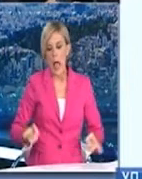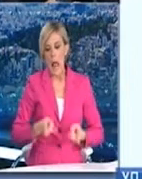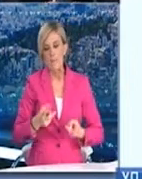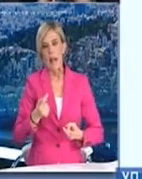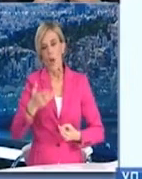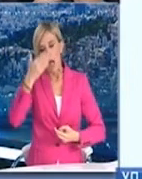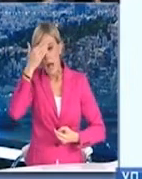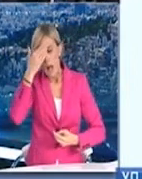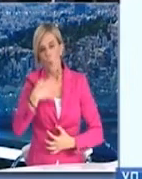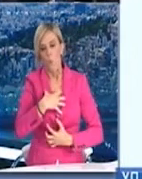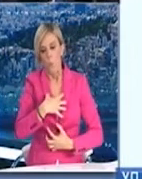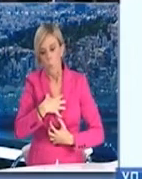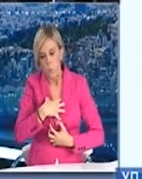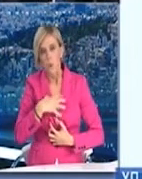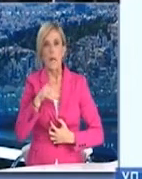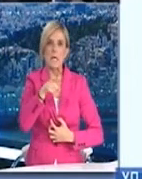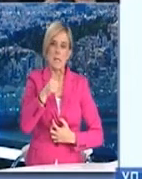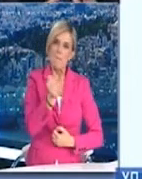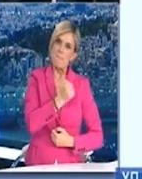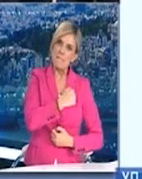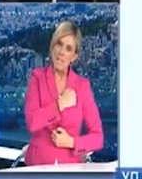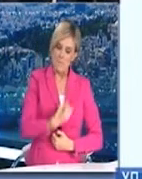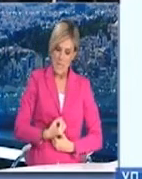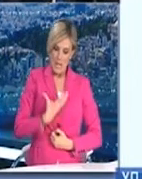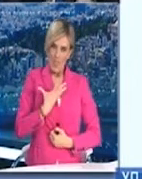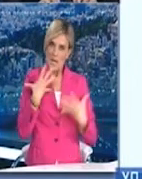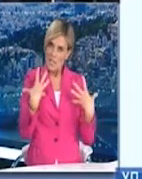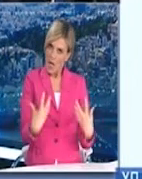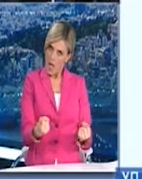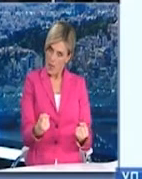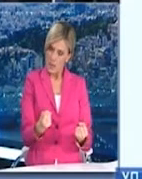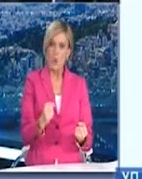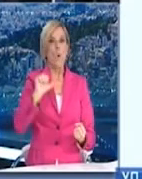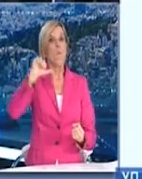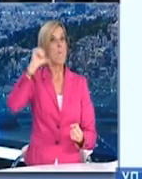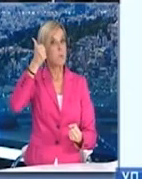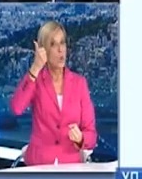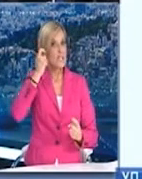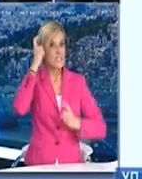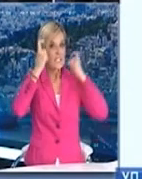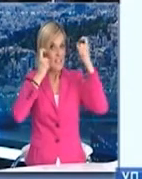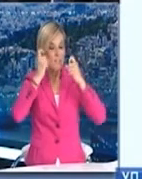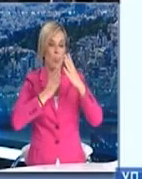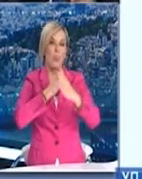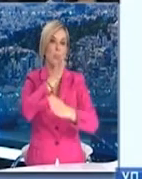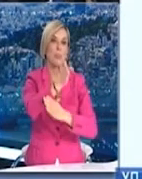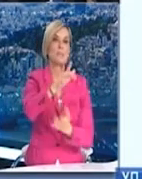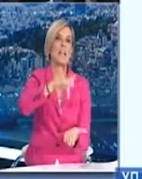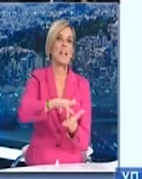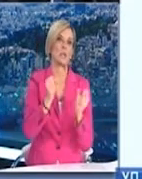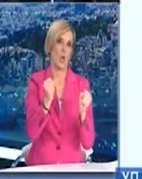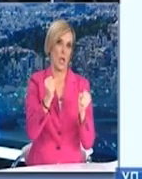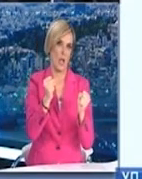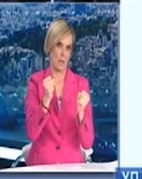ή καθόλου συμπτώματα, με την υπόνοια της νόσου. Με αυτόν τον τρόπο στηρίζουμε και αποσυμφορίζουμε τα νοσοκομεία μας. Παράλληλα, η Πρωτοβάθεια της